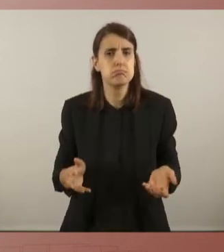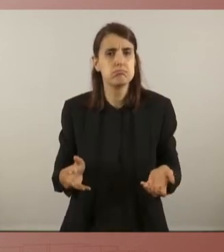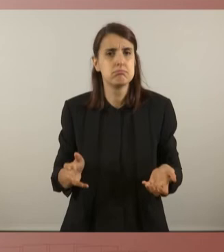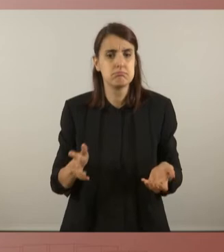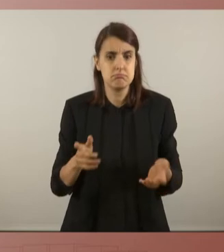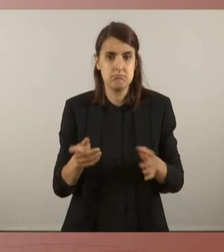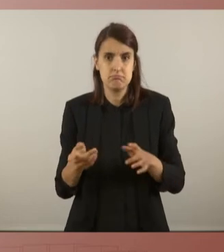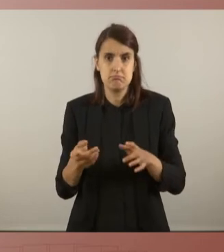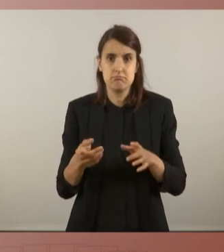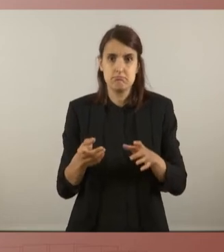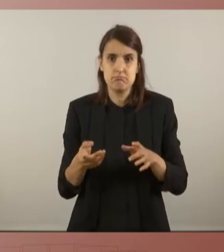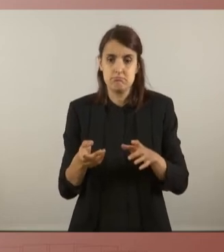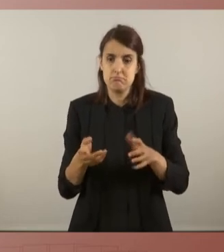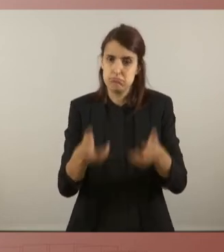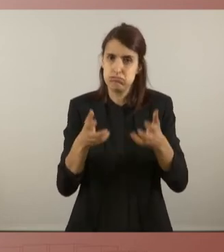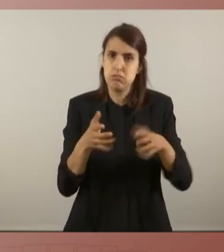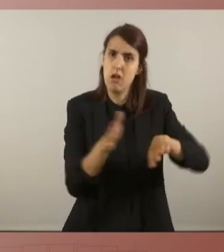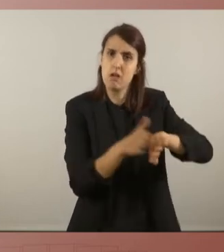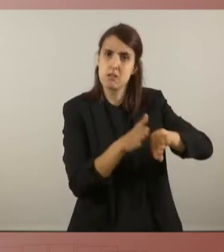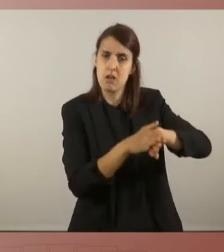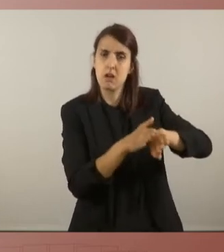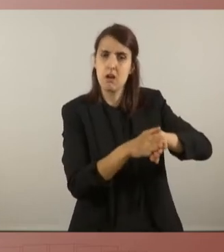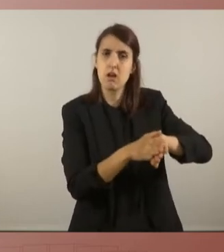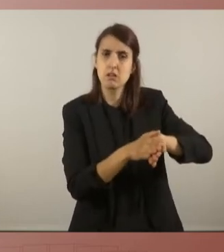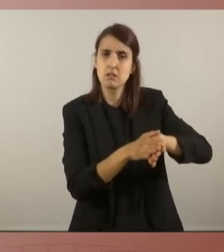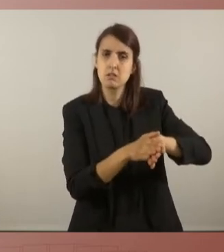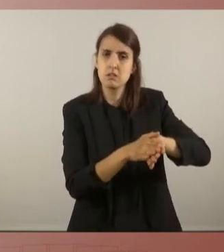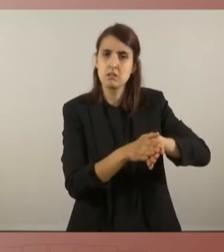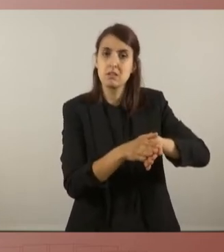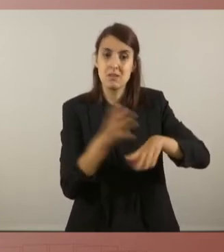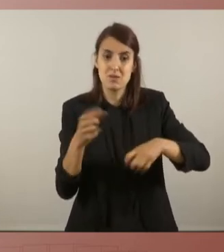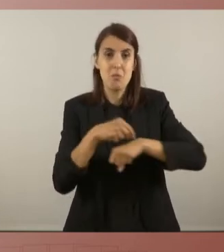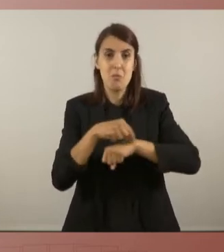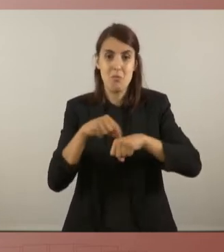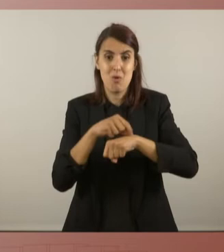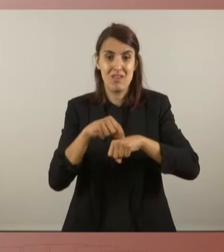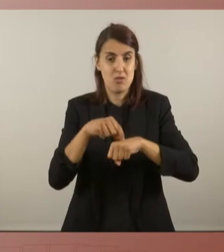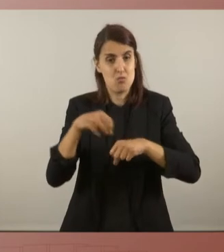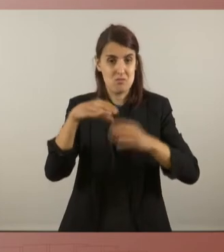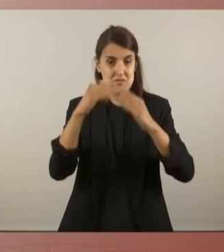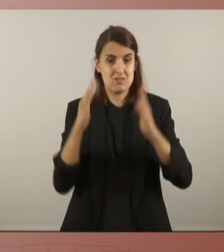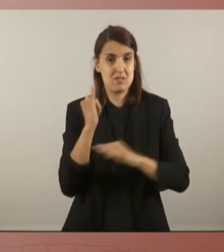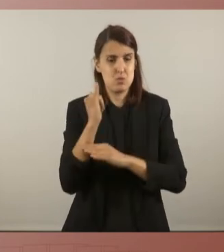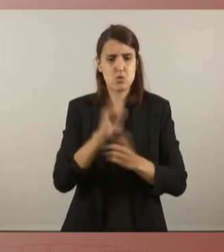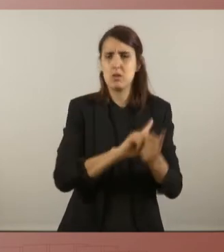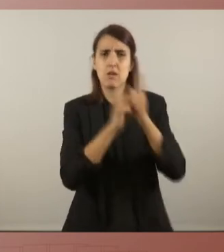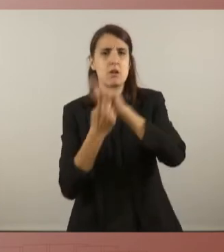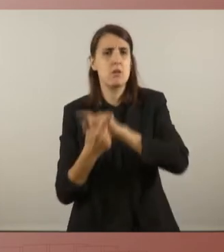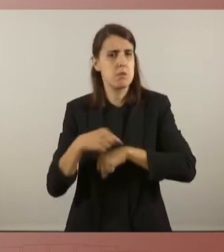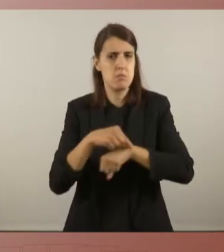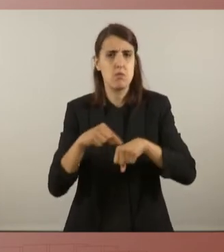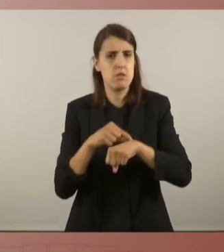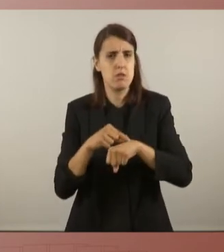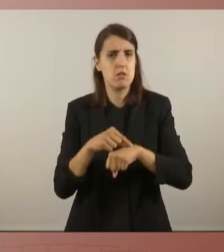'esquerra i, per tant, va avalar, va reforçar un canvi polític en aquestes institucions amb un compromís